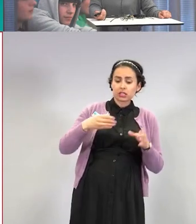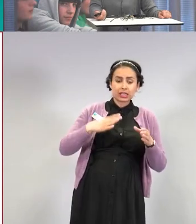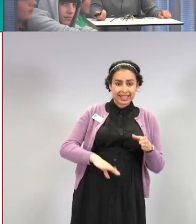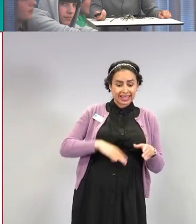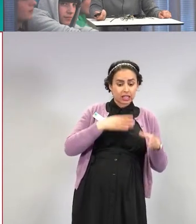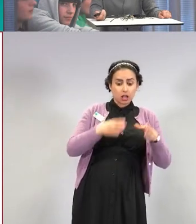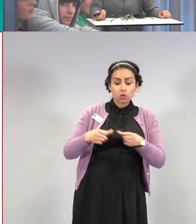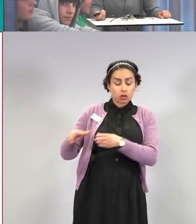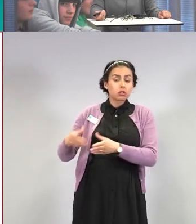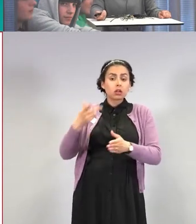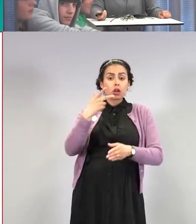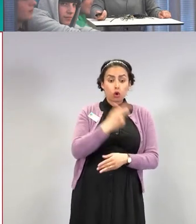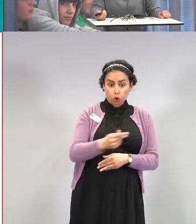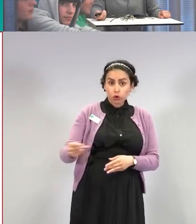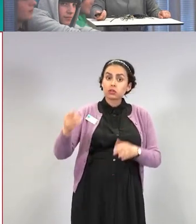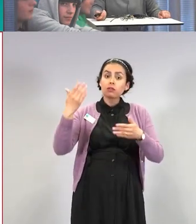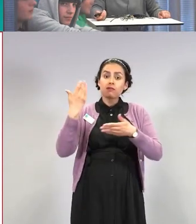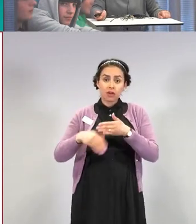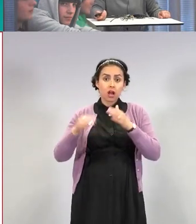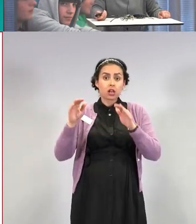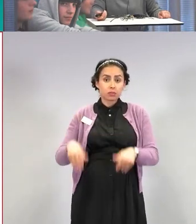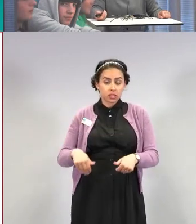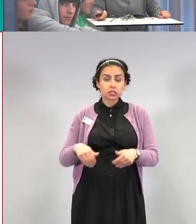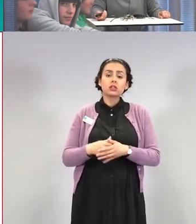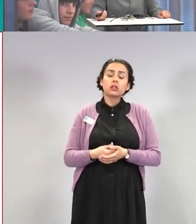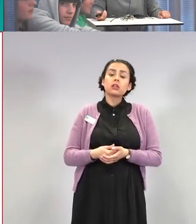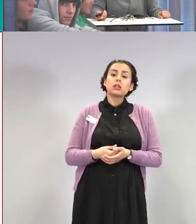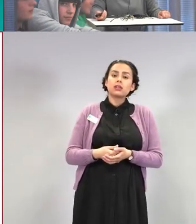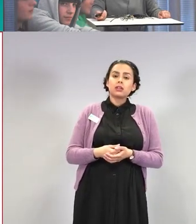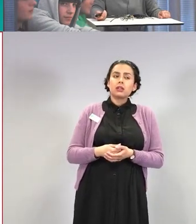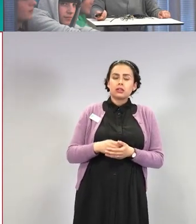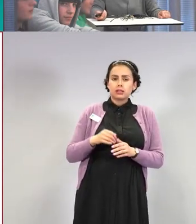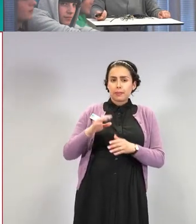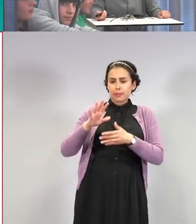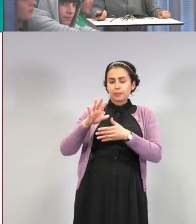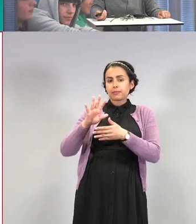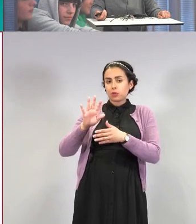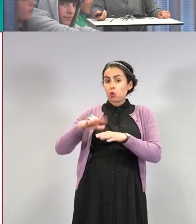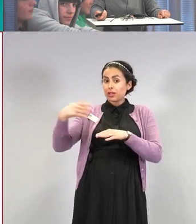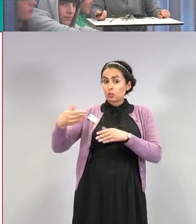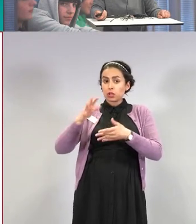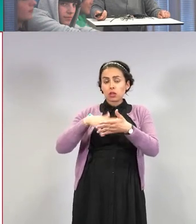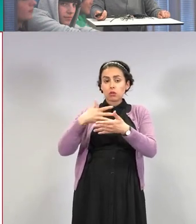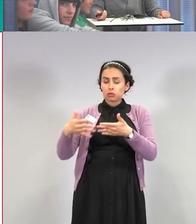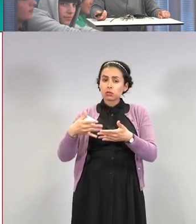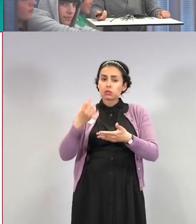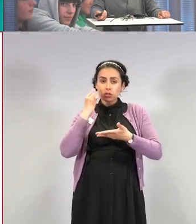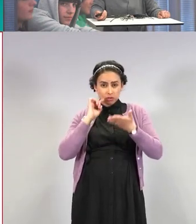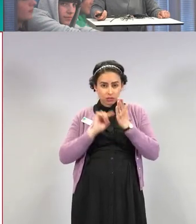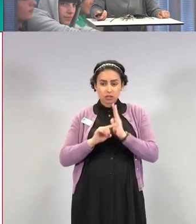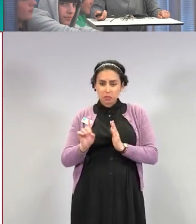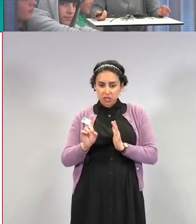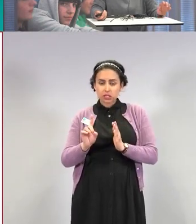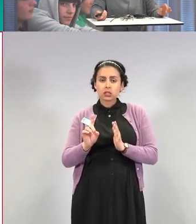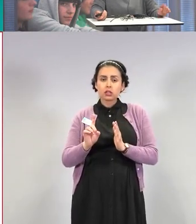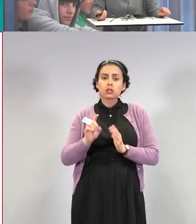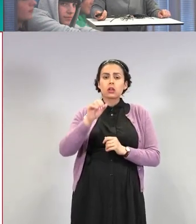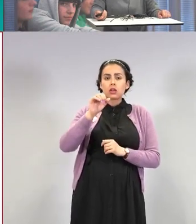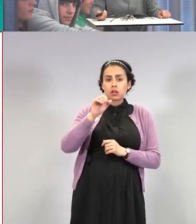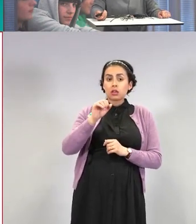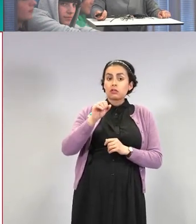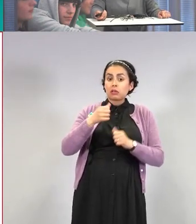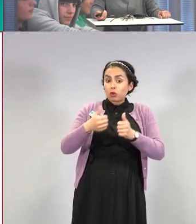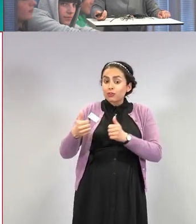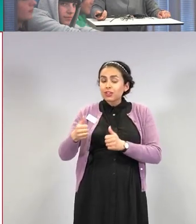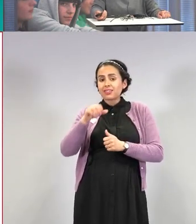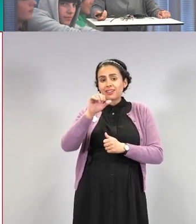Tämä tietysti olettaa, tämä myöhästyminen, tämä taulukko tässä oikealla, että nämä adenovirusrokotteet olisivat menneet kaupaksi